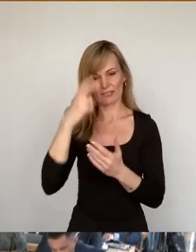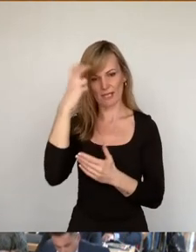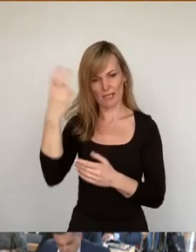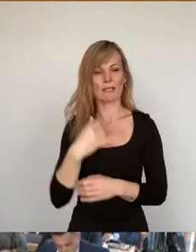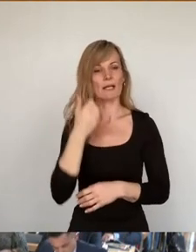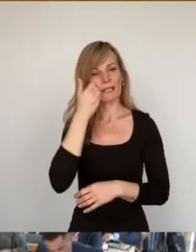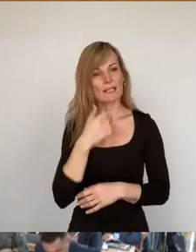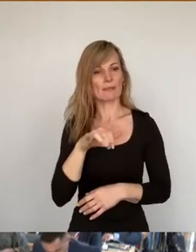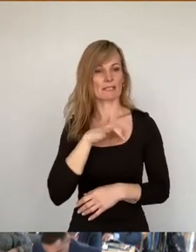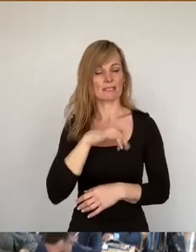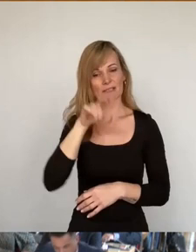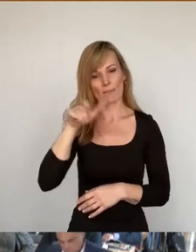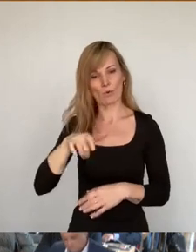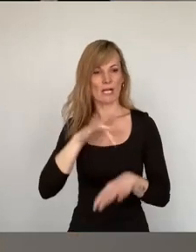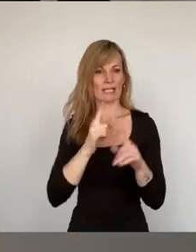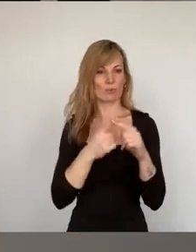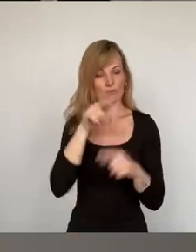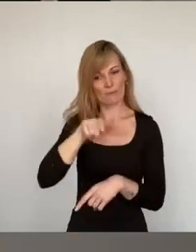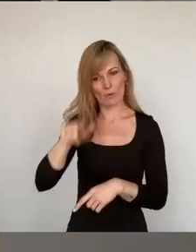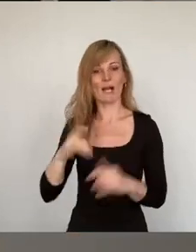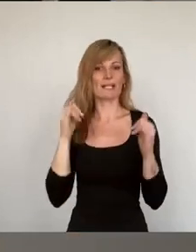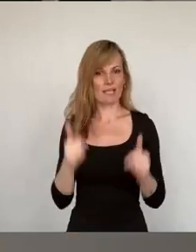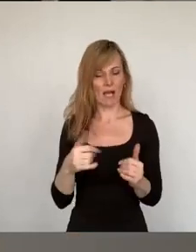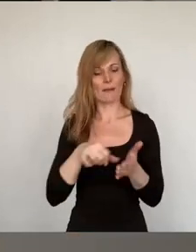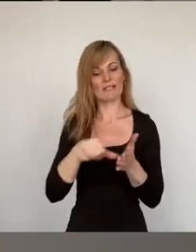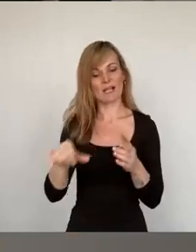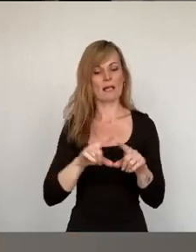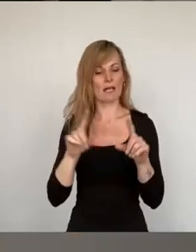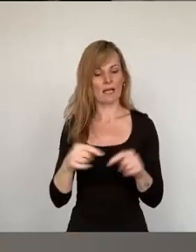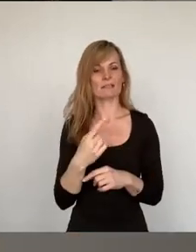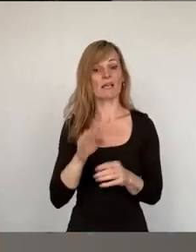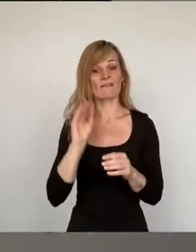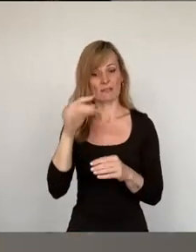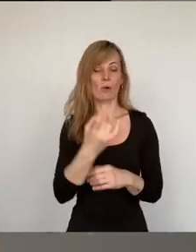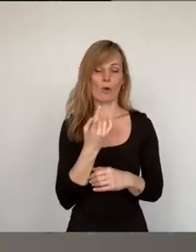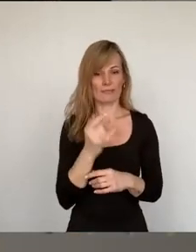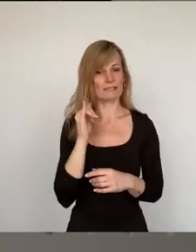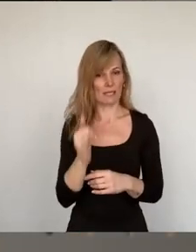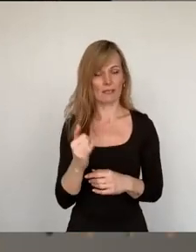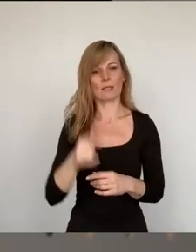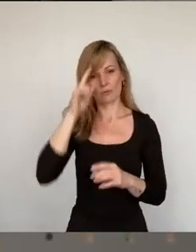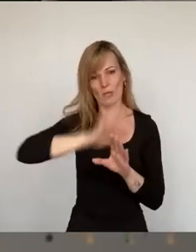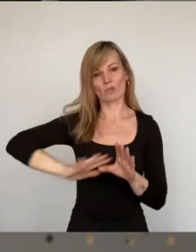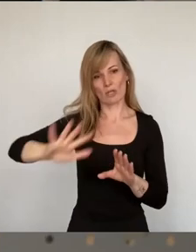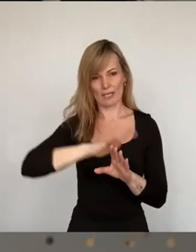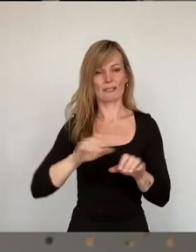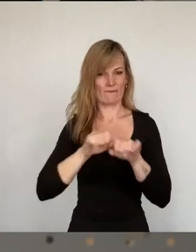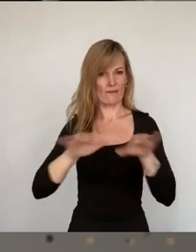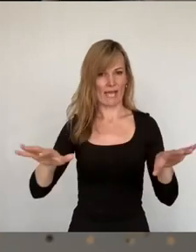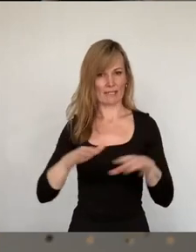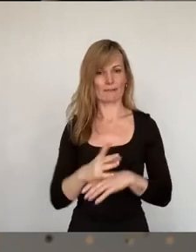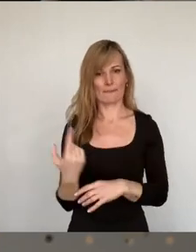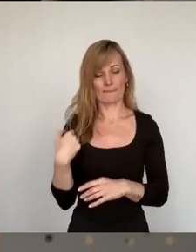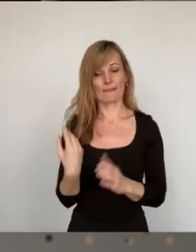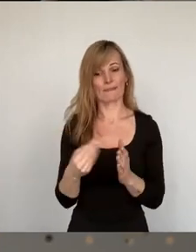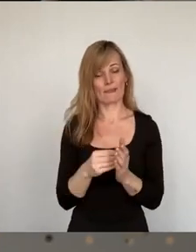Bürger. Ja, die Bezahlkarte wird kommen und zwar deutschlandweit. Und ich sage gleich zu Beginn,